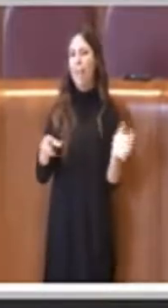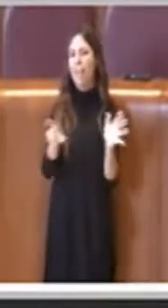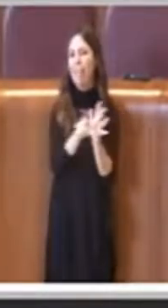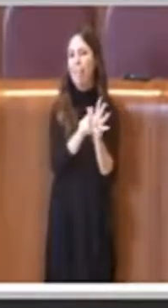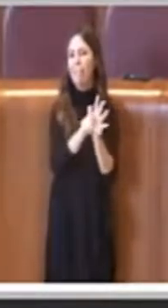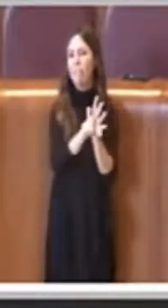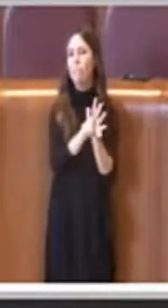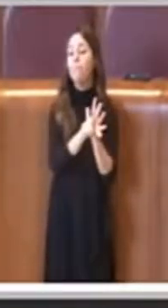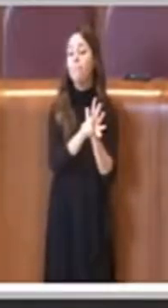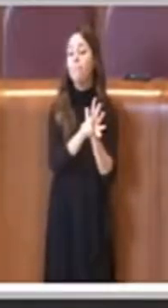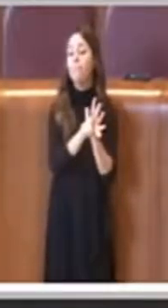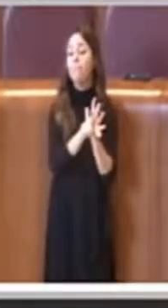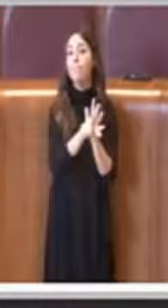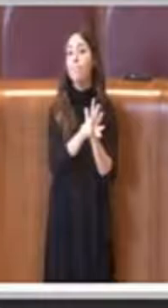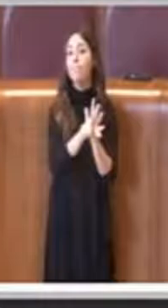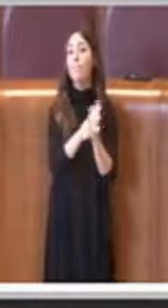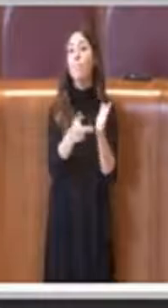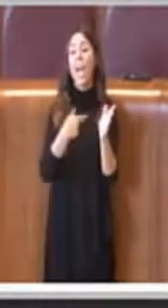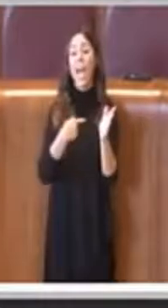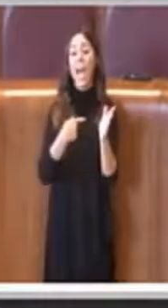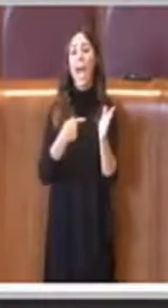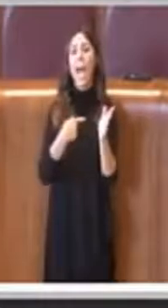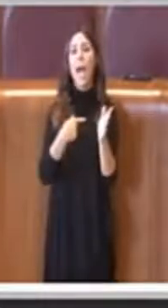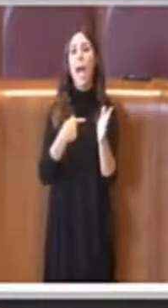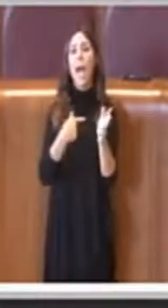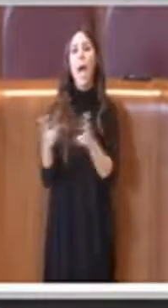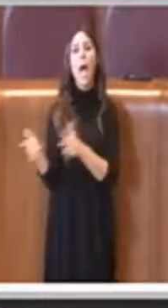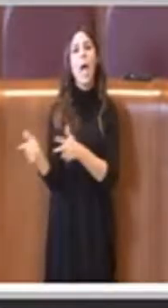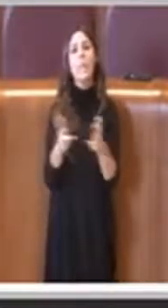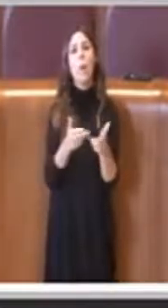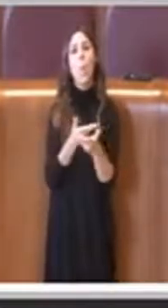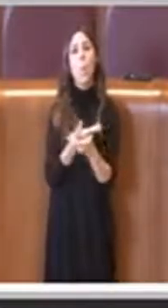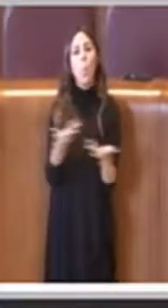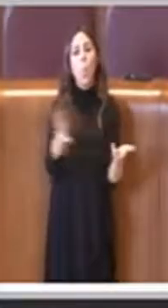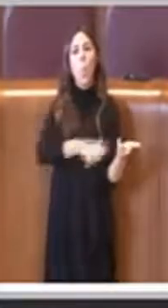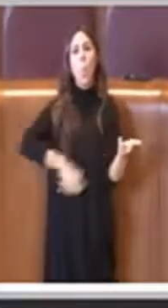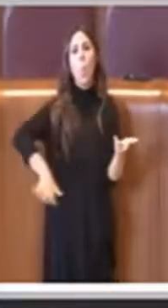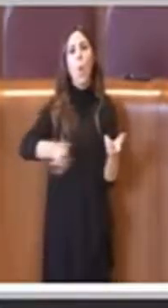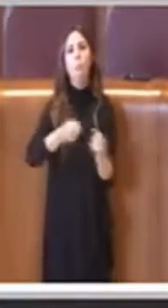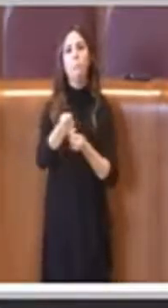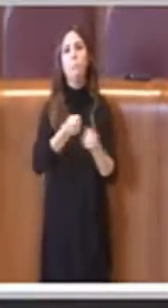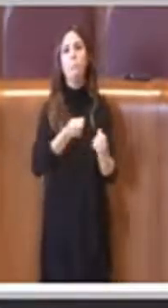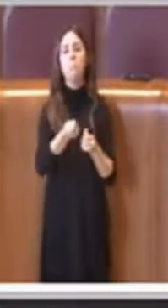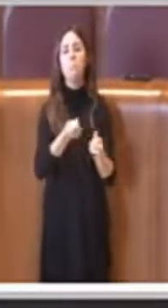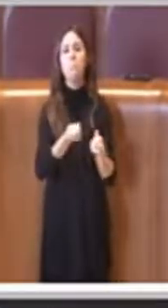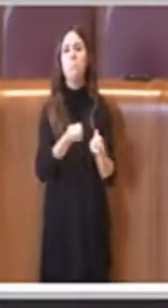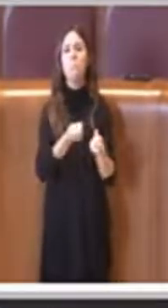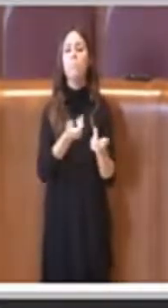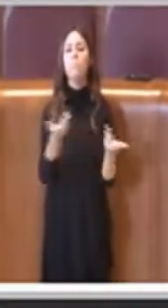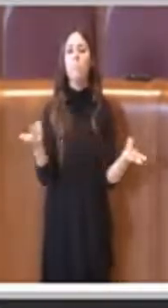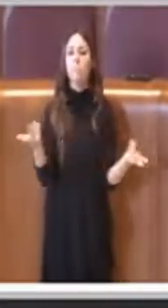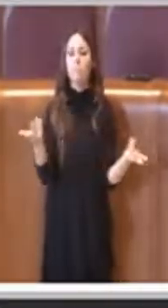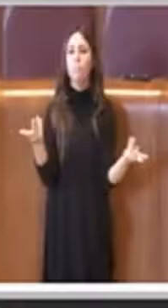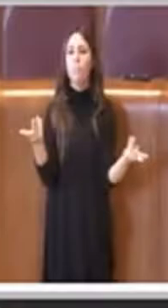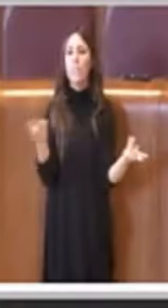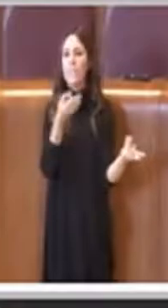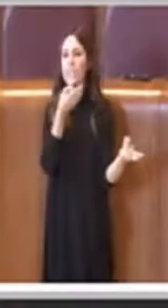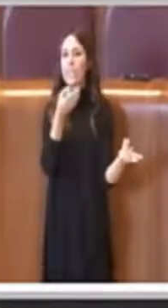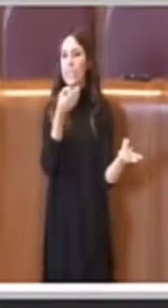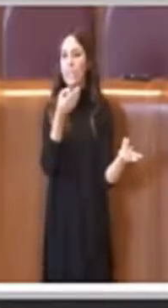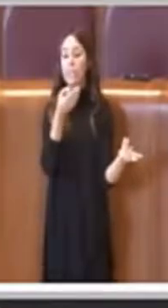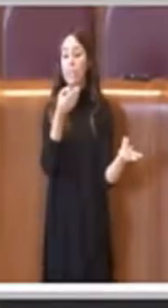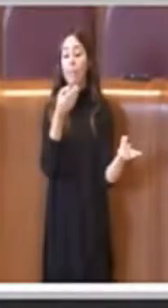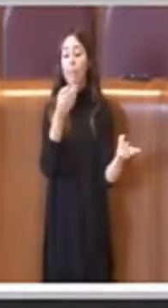chiaramente prevede il trasporto pubblico di piazza a attrazione animale perciò diciamo dà comunque